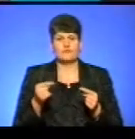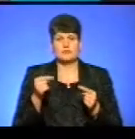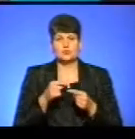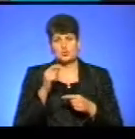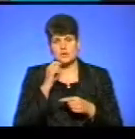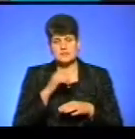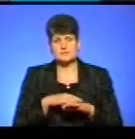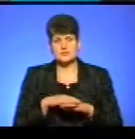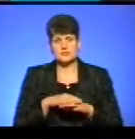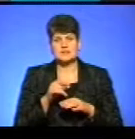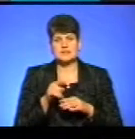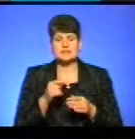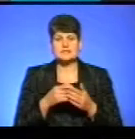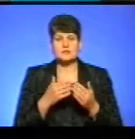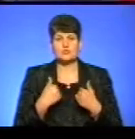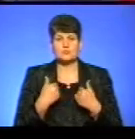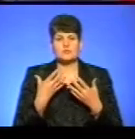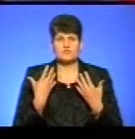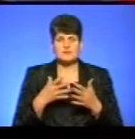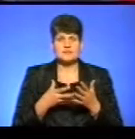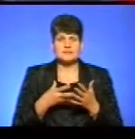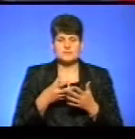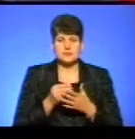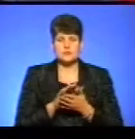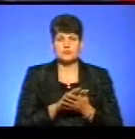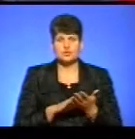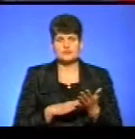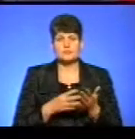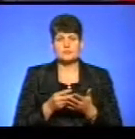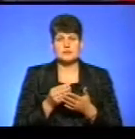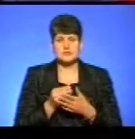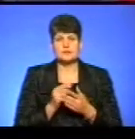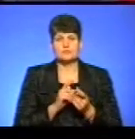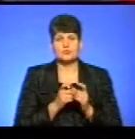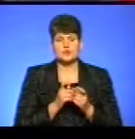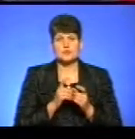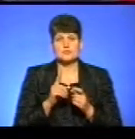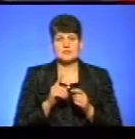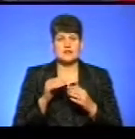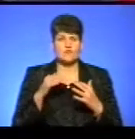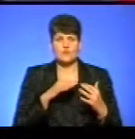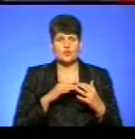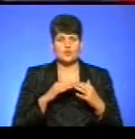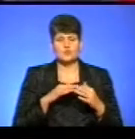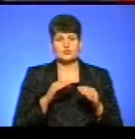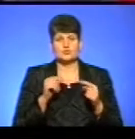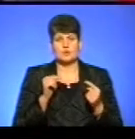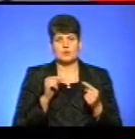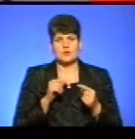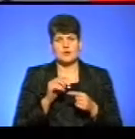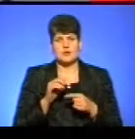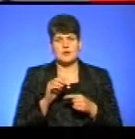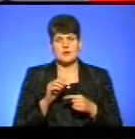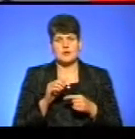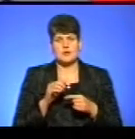народом. І та ціна, яку ми заплатили за цей вибір, і продовжуємо платити, борючись проти, воюючи проти агресії Російської Федерації